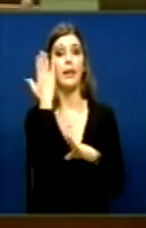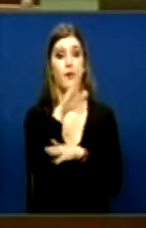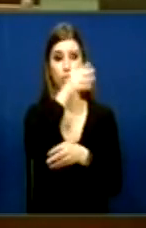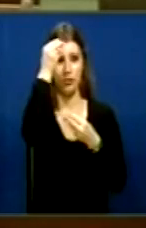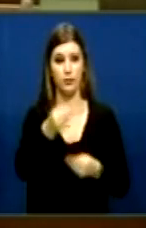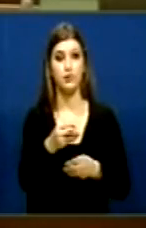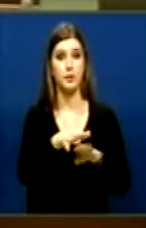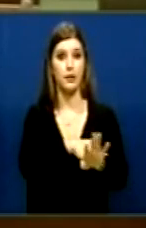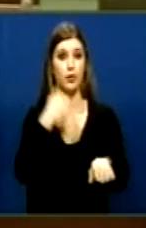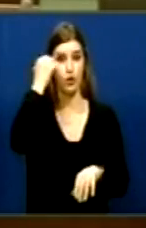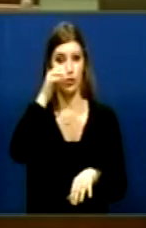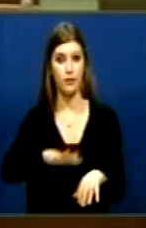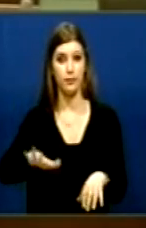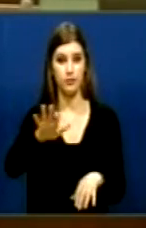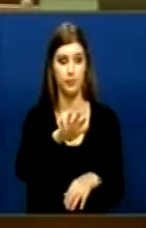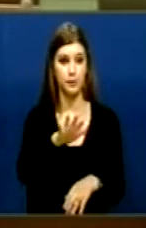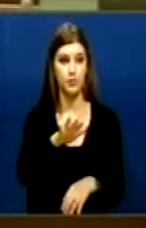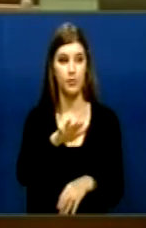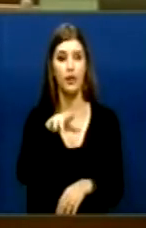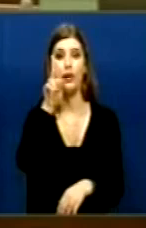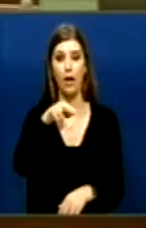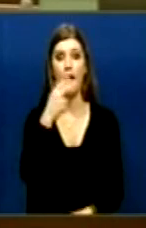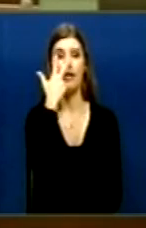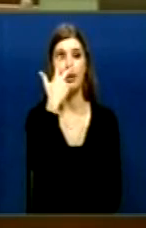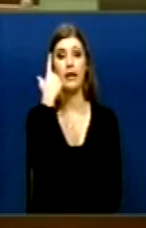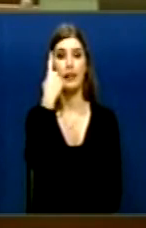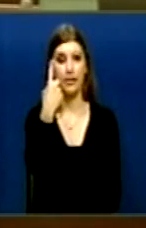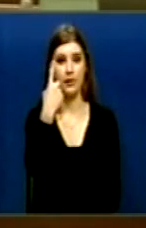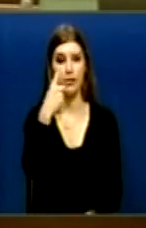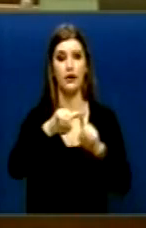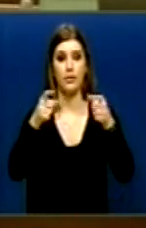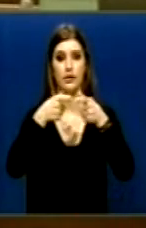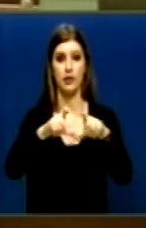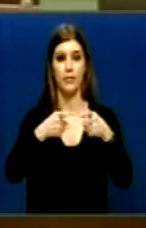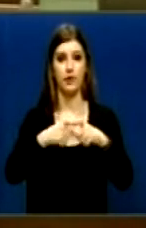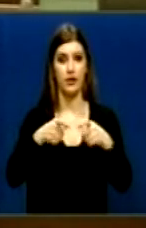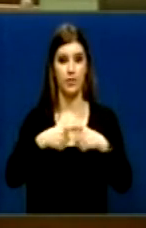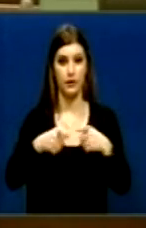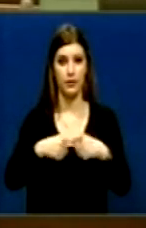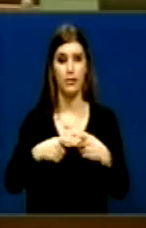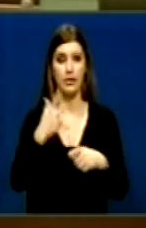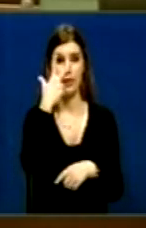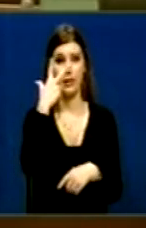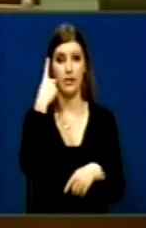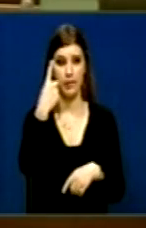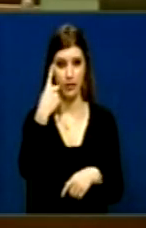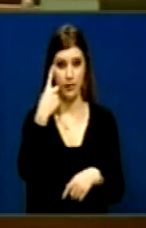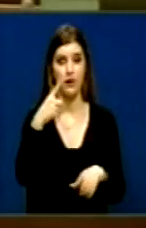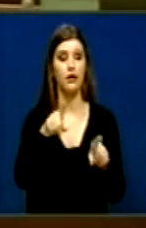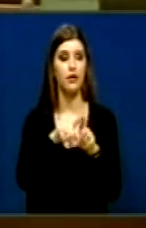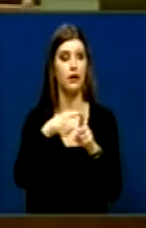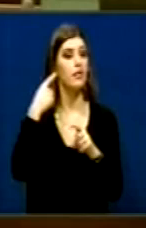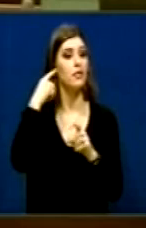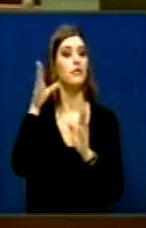Kosovës Janë të rrëllët e ne Kompaktisje Procedeja Me përgjimet Të cilat Disa